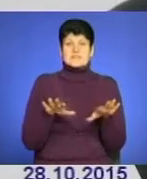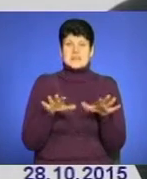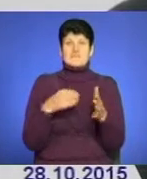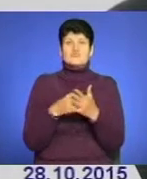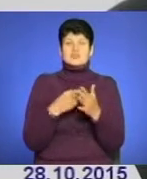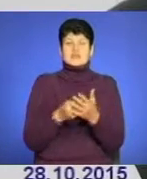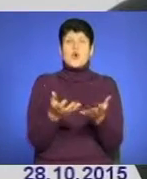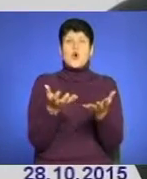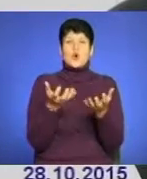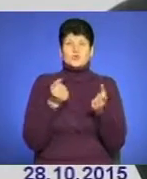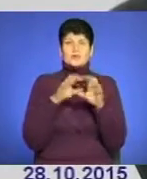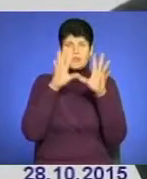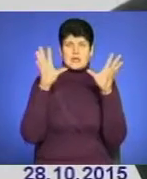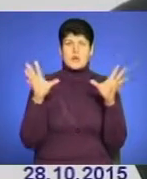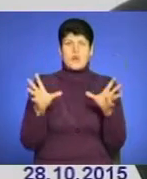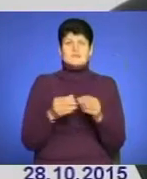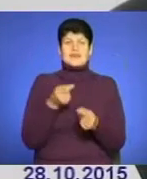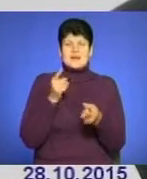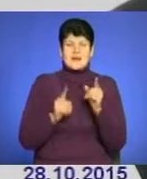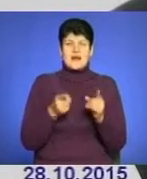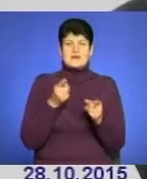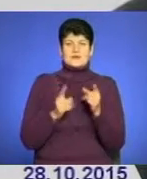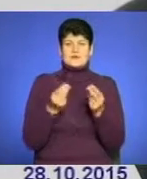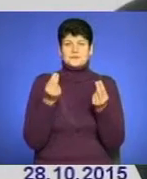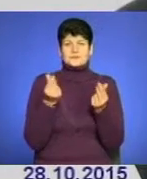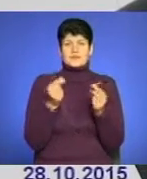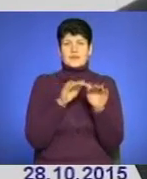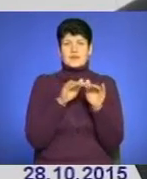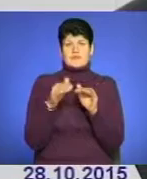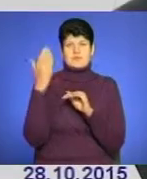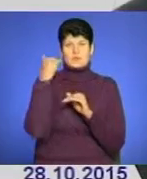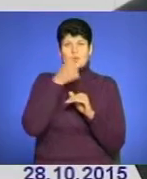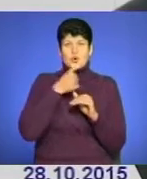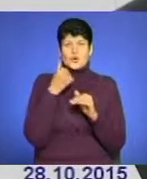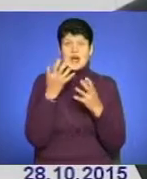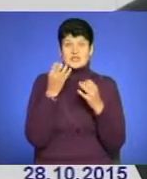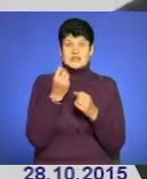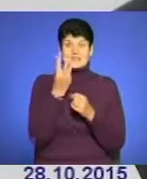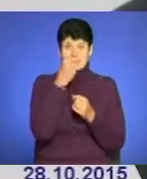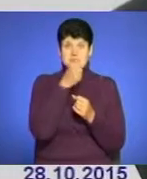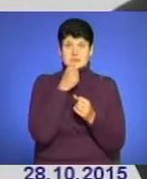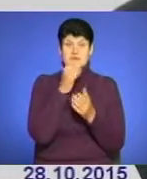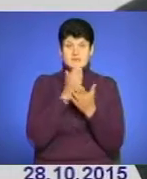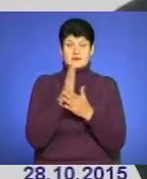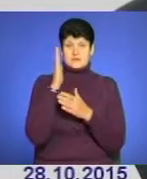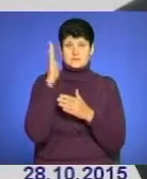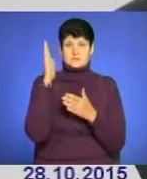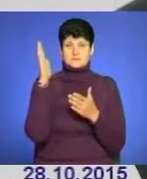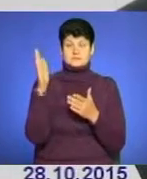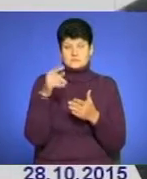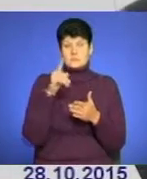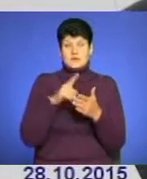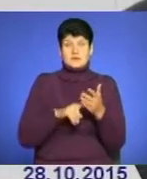отримали обсяг реального ресурсу на рівні минулого року. А ще 3 місяці ми надіємося на